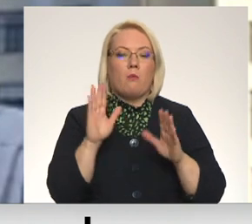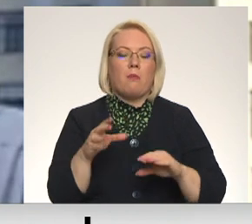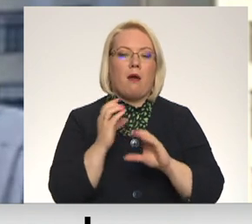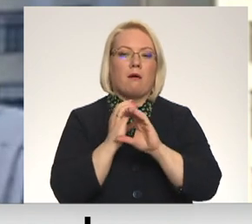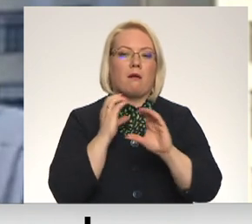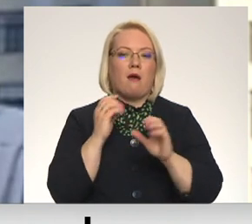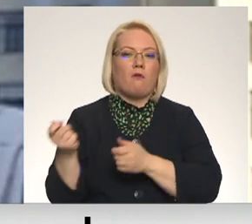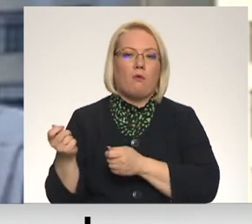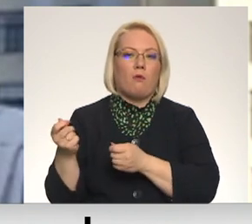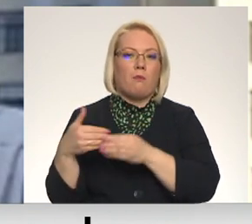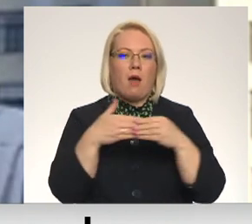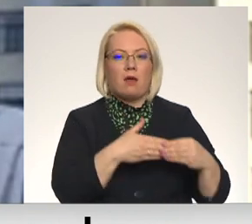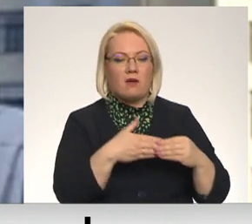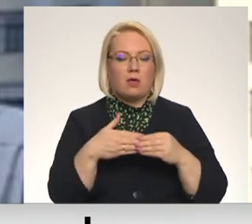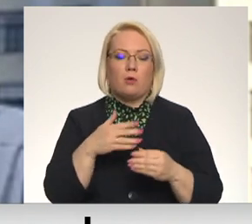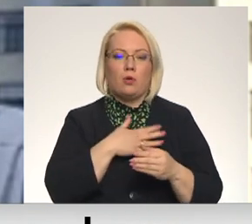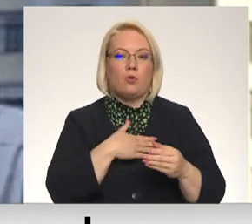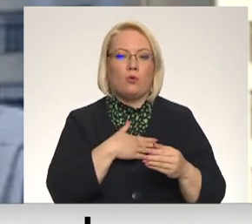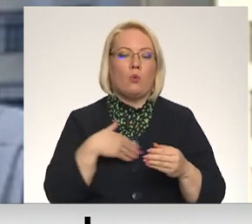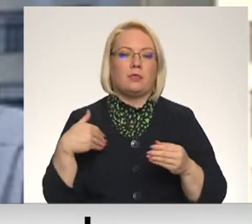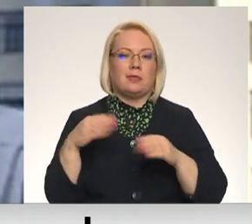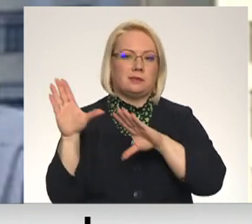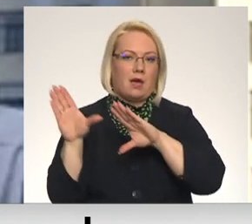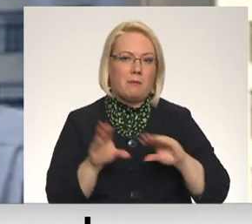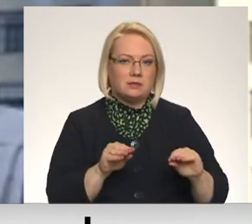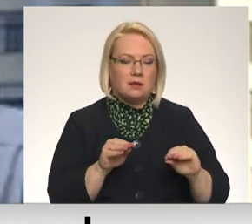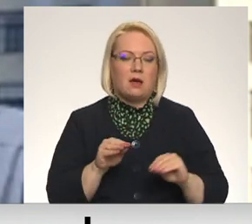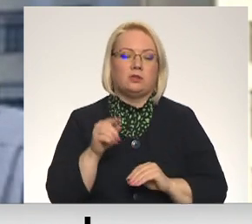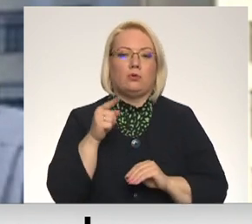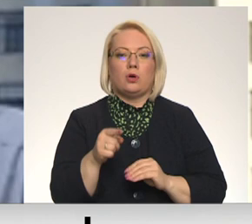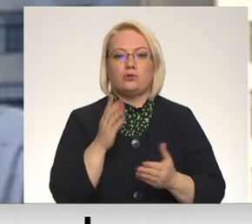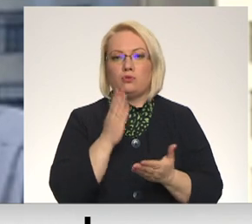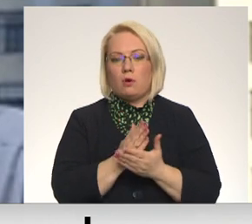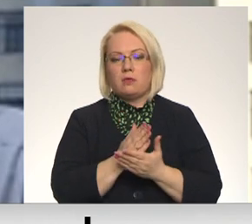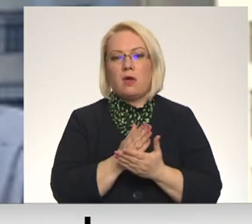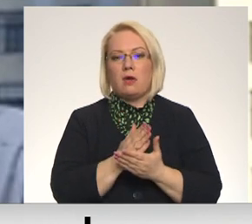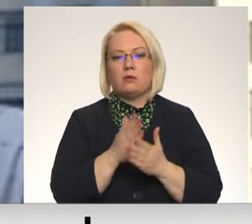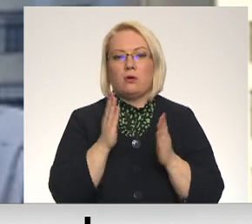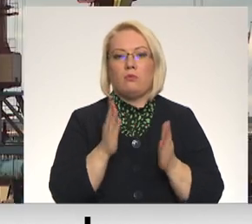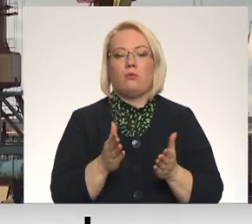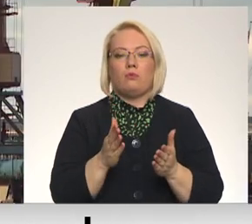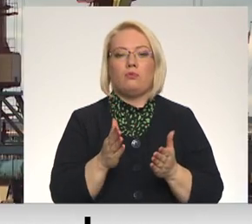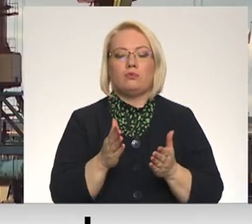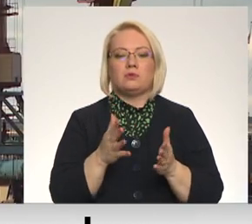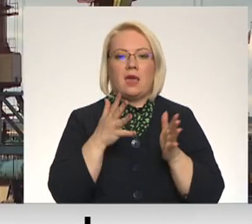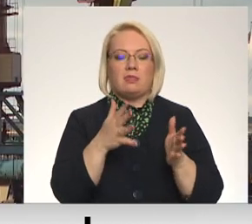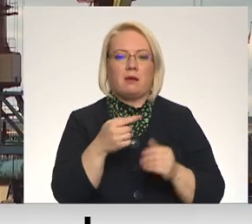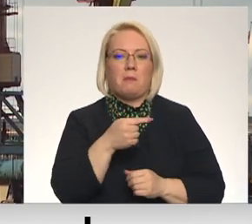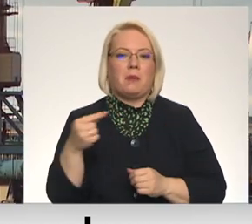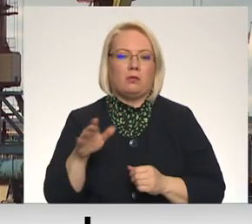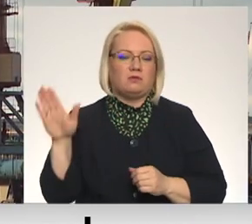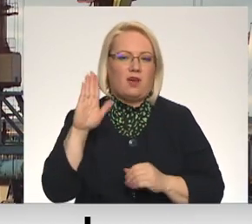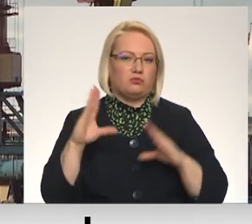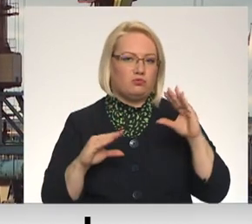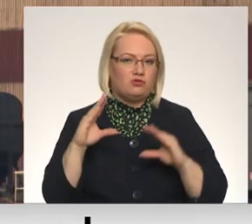infrastruktūru būtiski samazināsies. Tas noteikti bija atstāsts ieteikmas valsts budžetu. Saistībā ar Eiropas